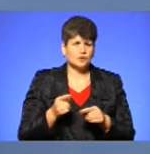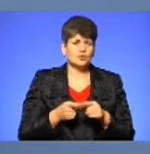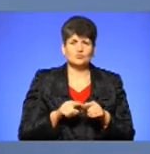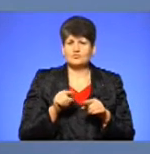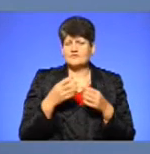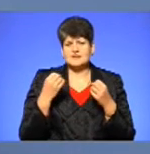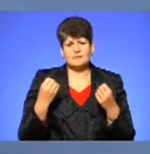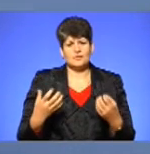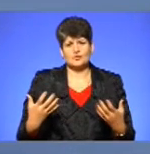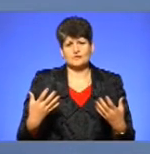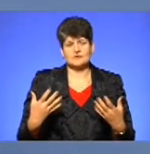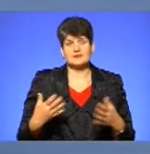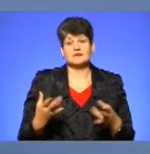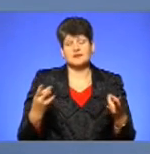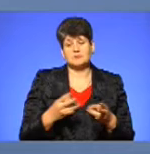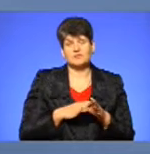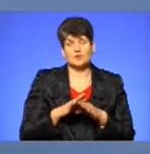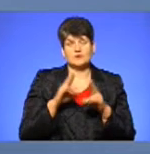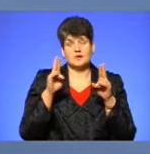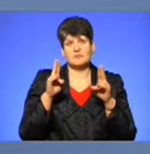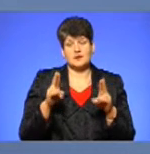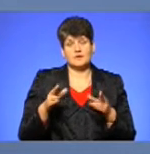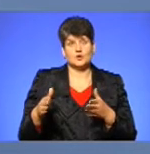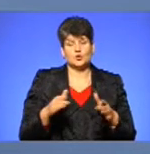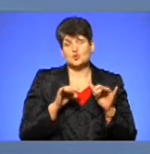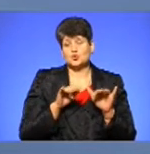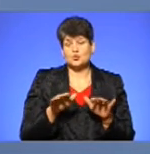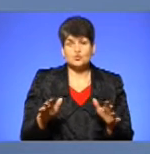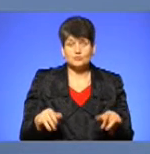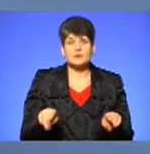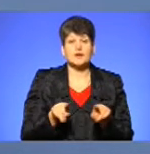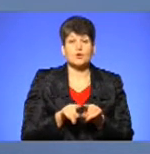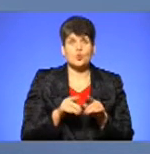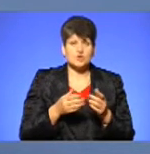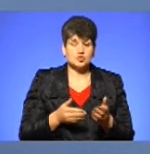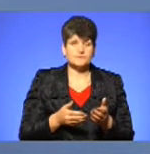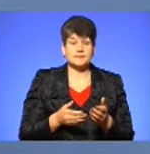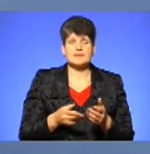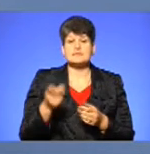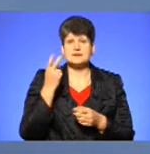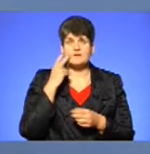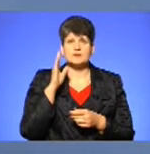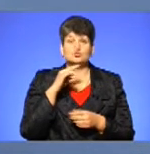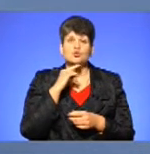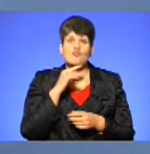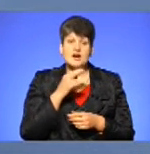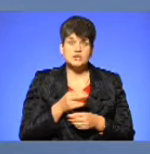можна сказати, просто і банально. Дотримуватись правил дорожнього руху, також завжди бути уважним